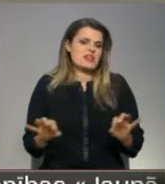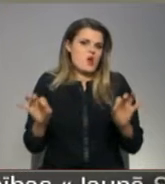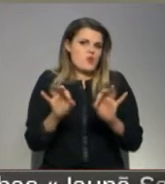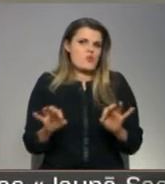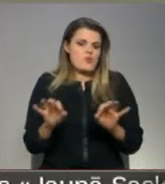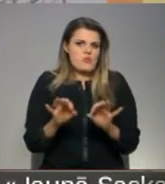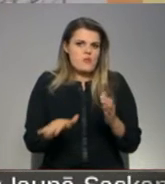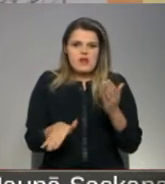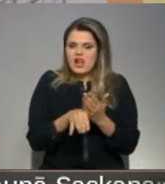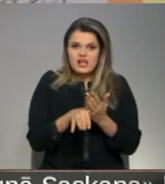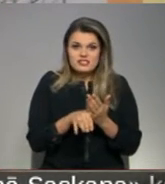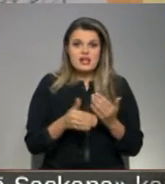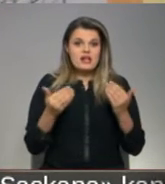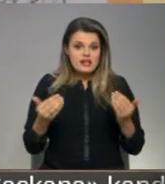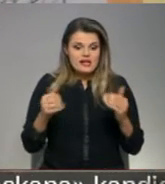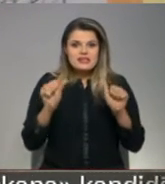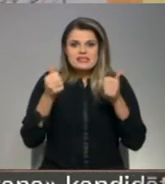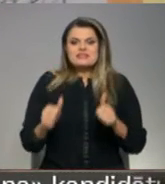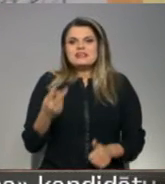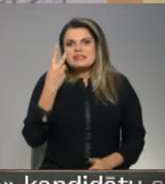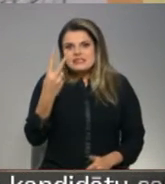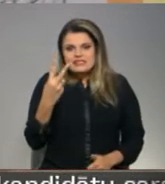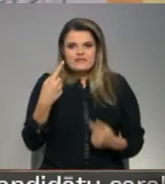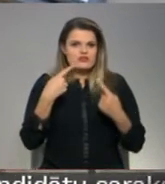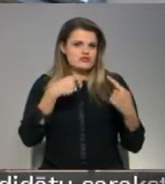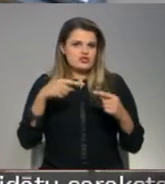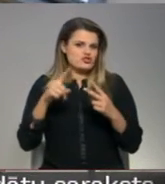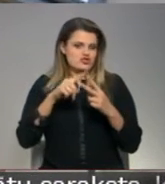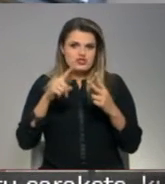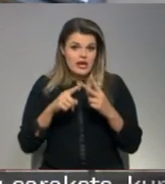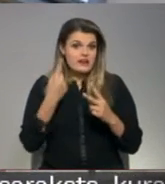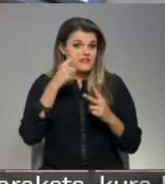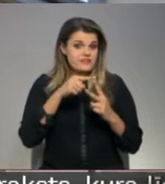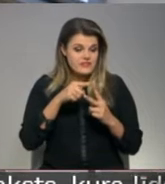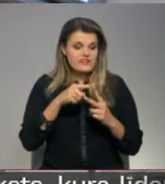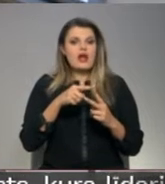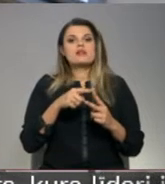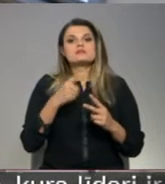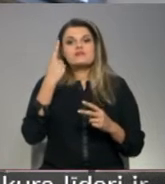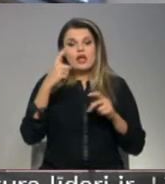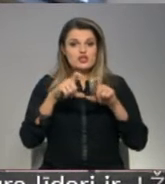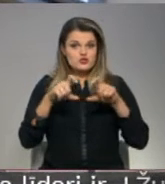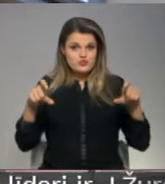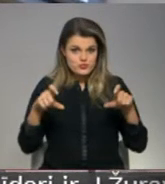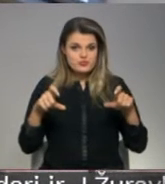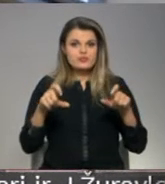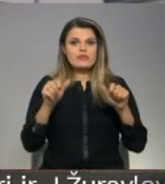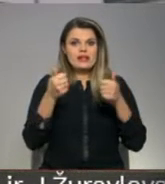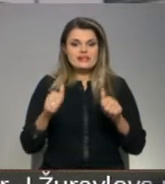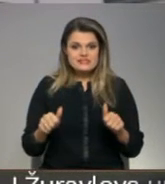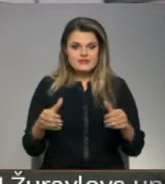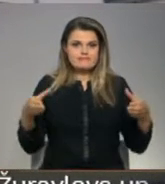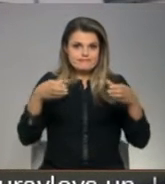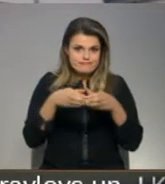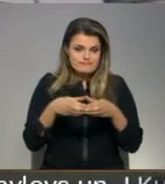ietekmēt. Pašlaik ir izveidoti divi iespējami varianti. Viens no tiem pārēc vienas izglītības iestādes izveidošanu.